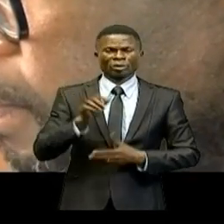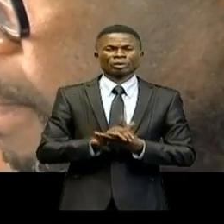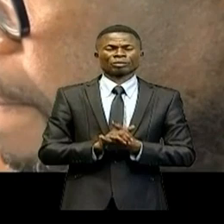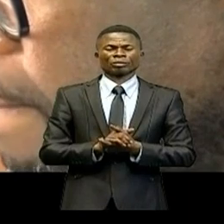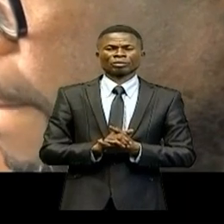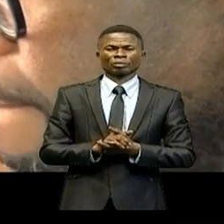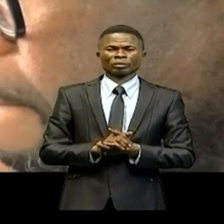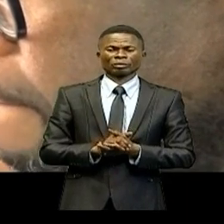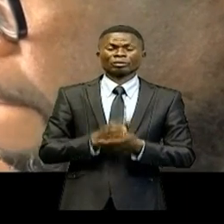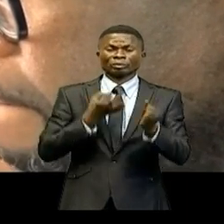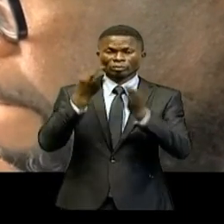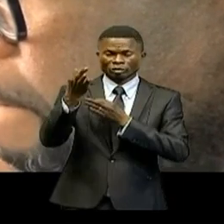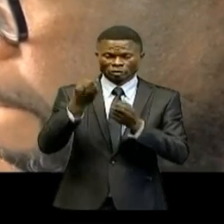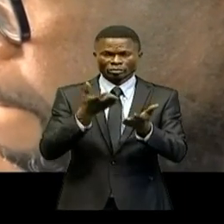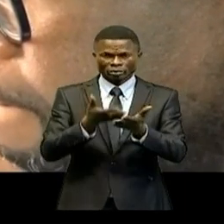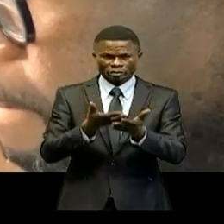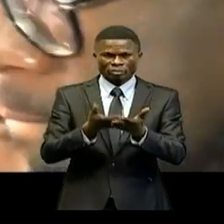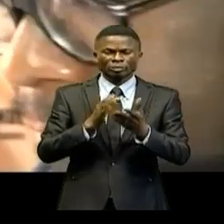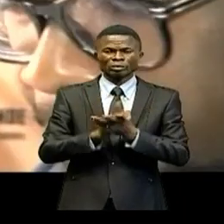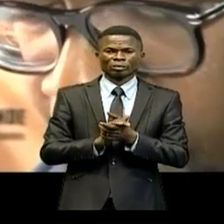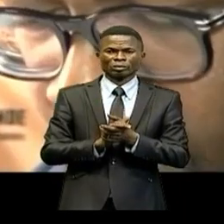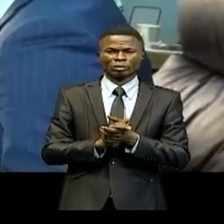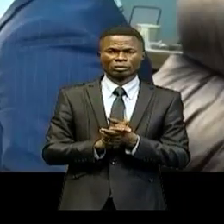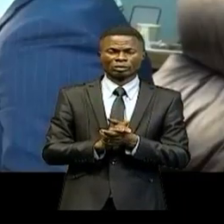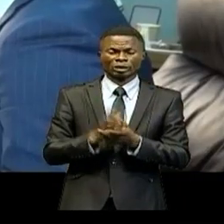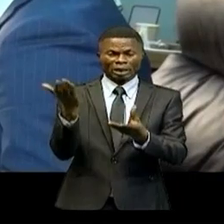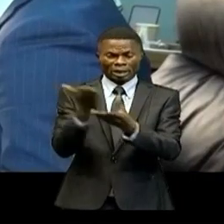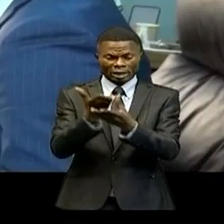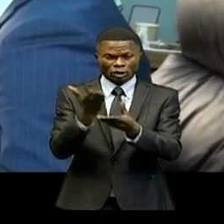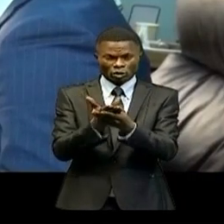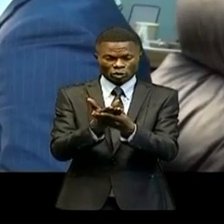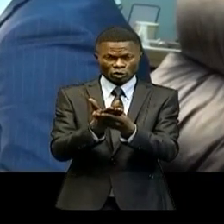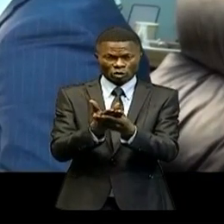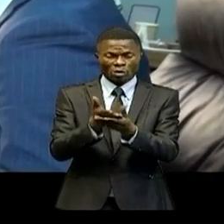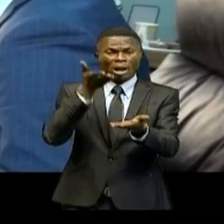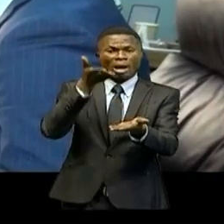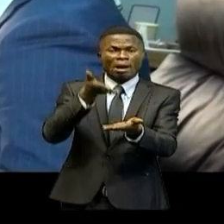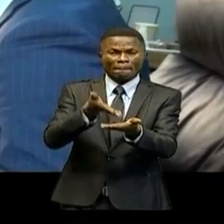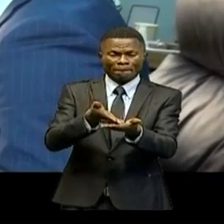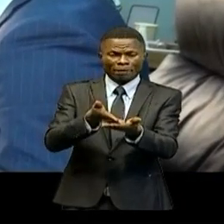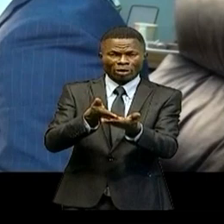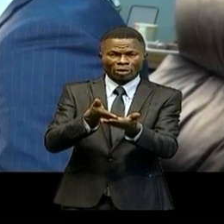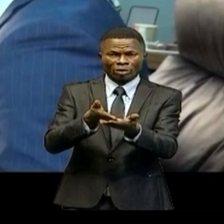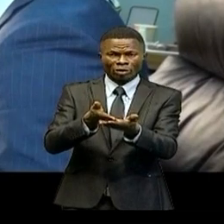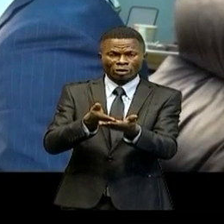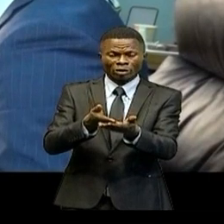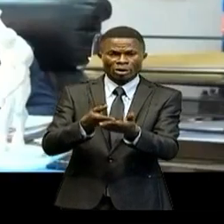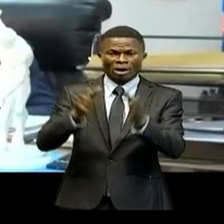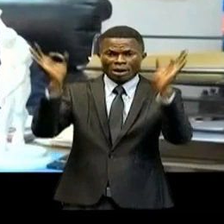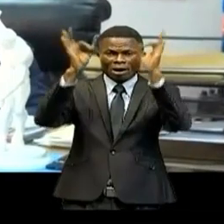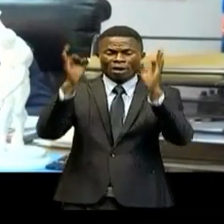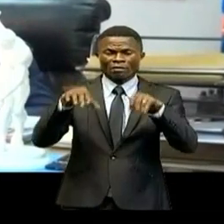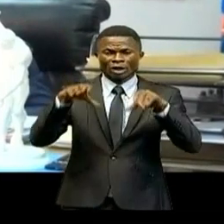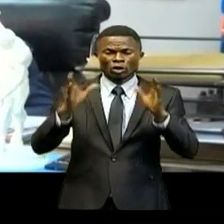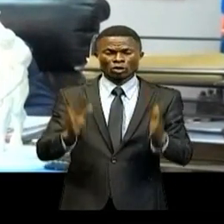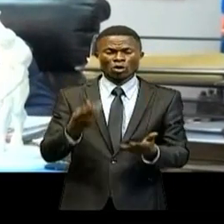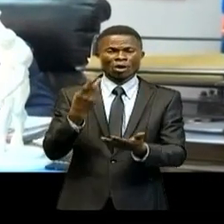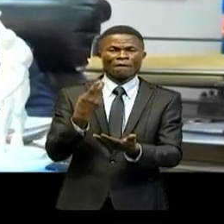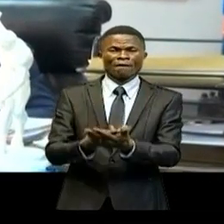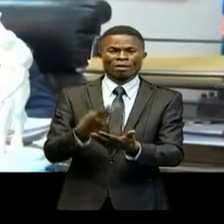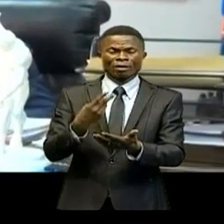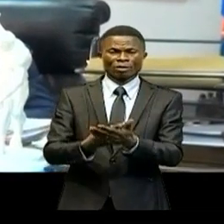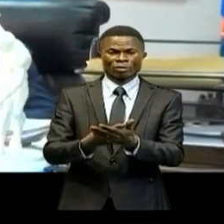Il a indiqué que les pièces justificatives lui transmises par la Fédération congolaise de football,